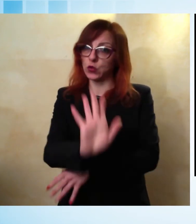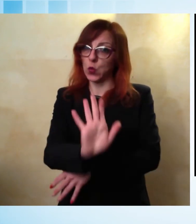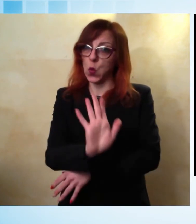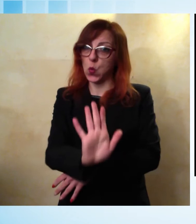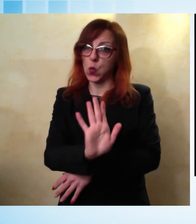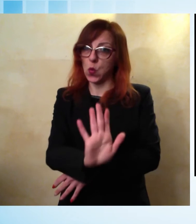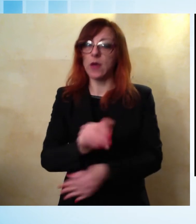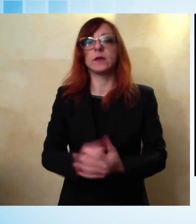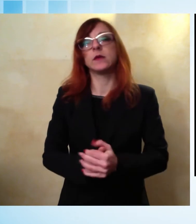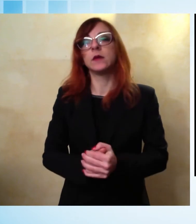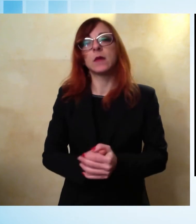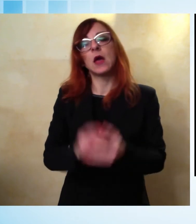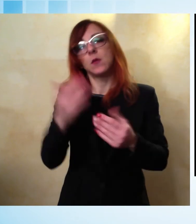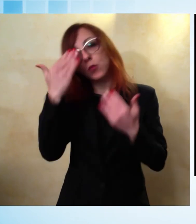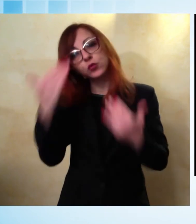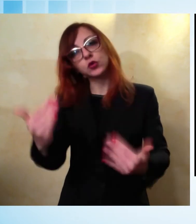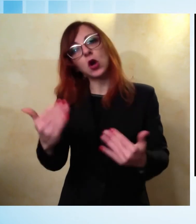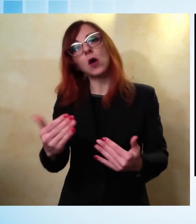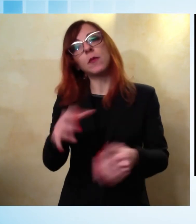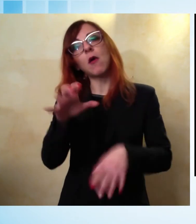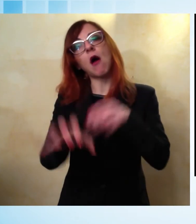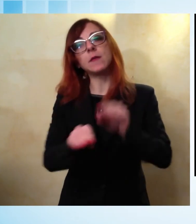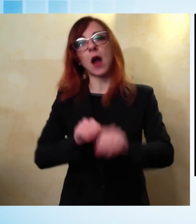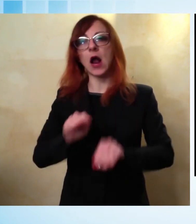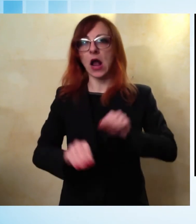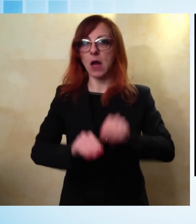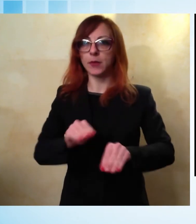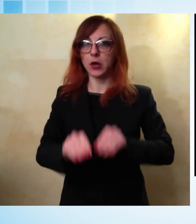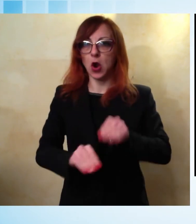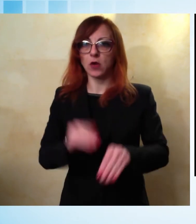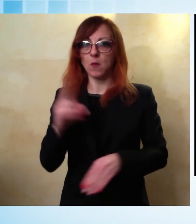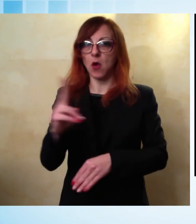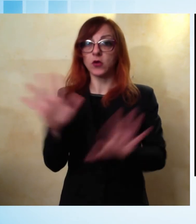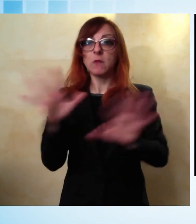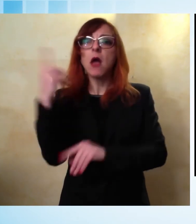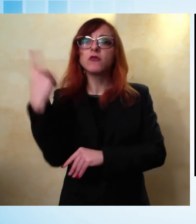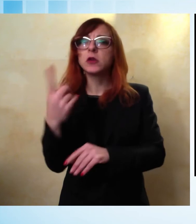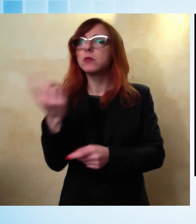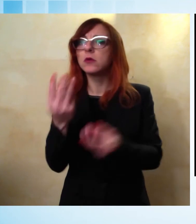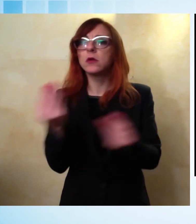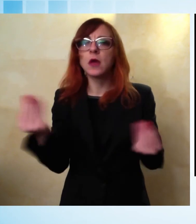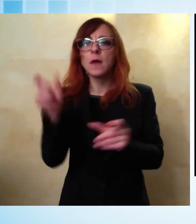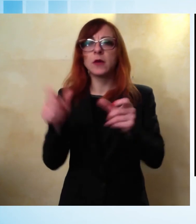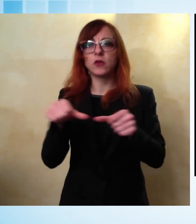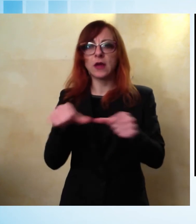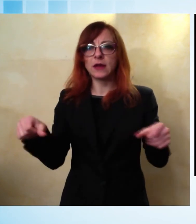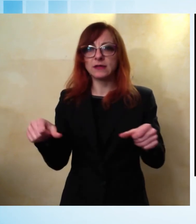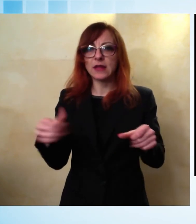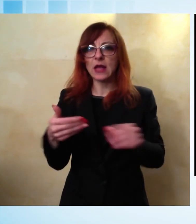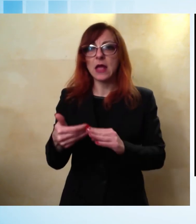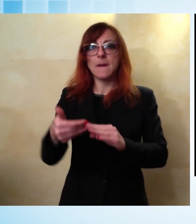dell'animale. Purtroppo però non è andata così e queste immagini erano state girate da un residente prima che l'animale si